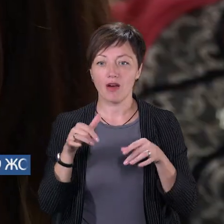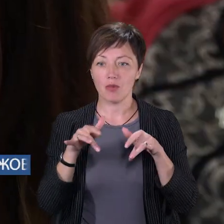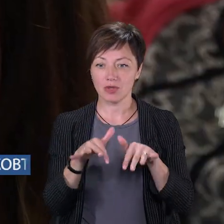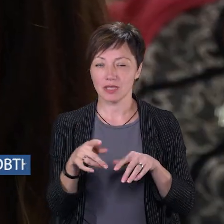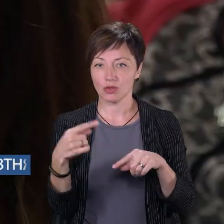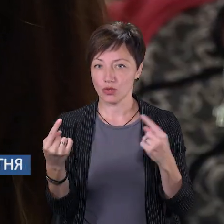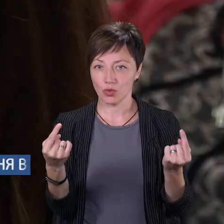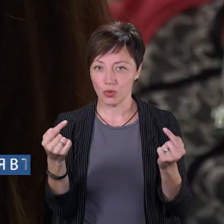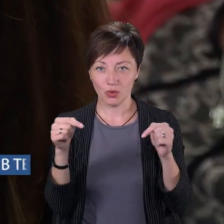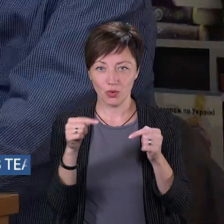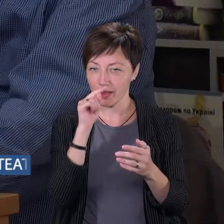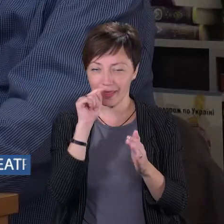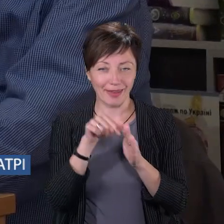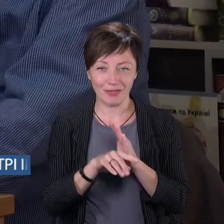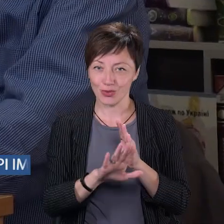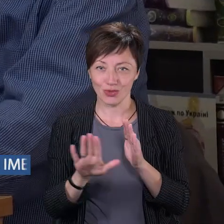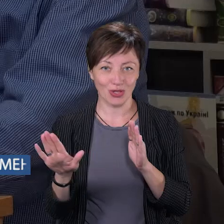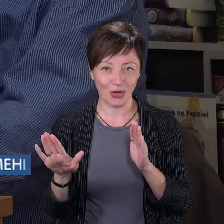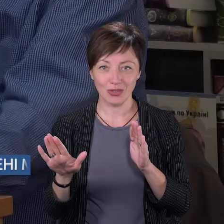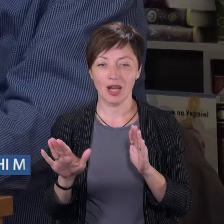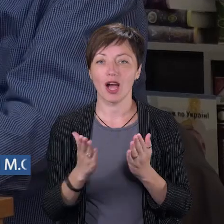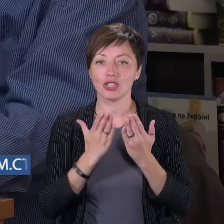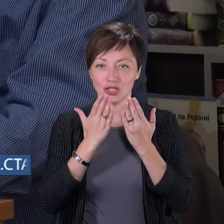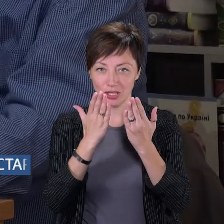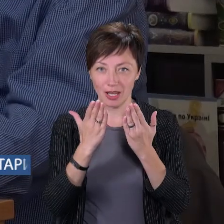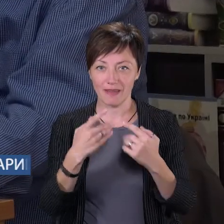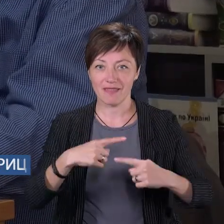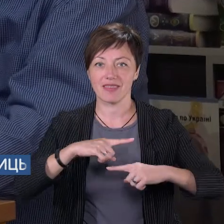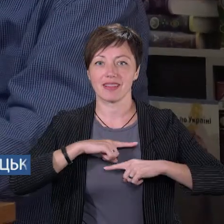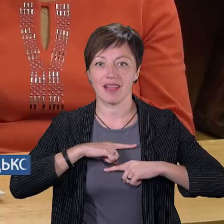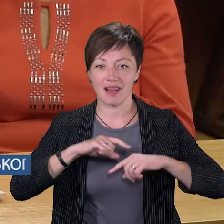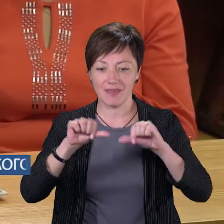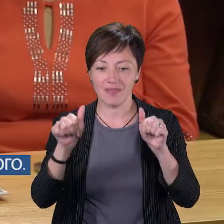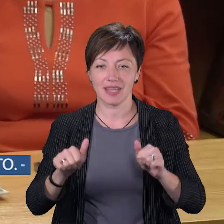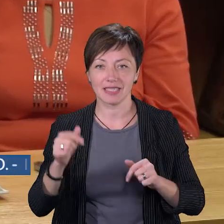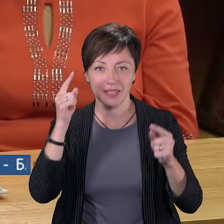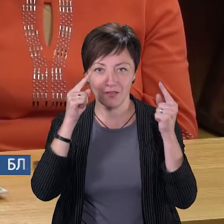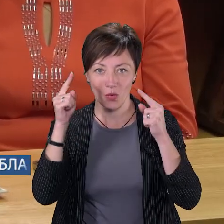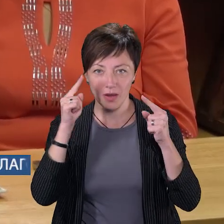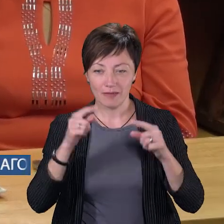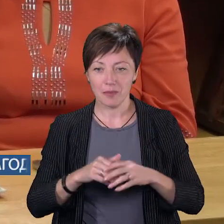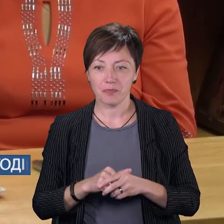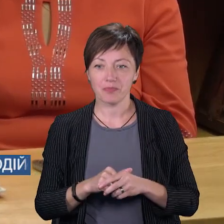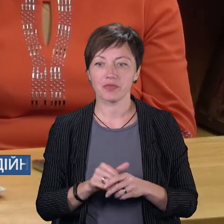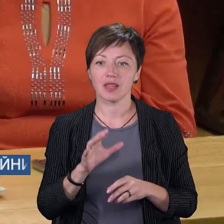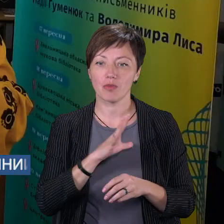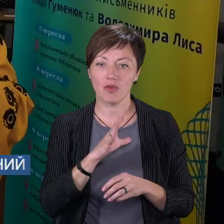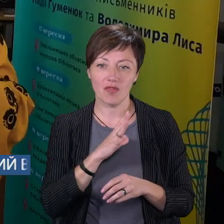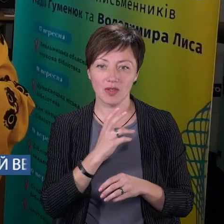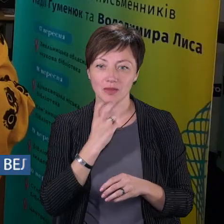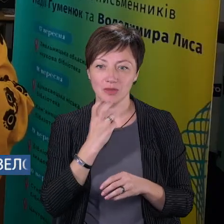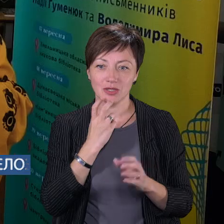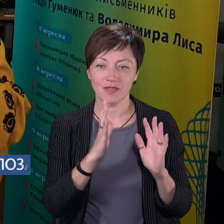один одного, говорять, не втручаються, а читають вже фінальні версії творів. Хоча бувають такі смішні